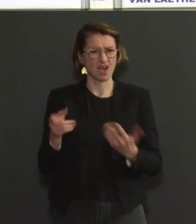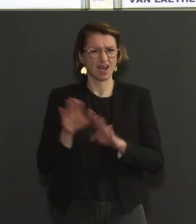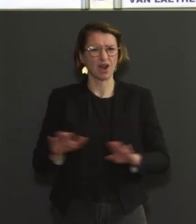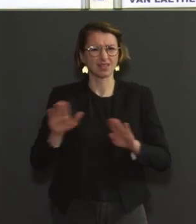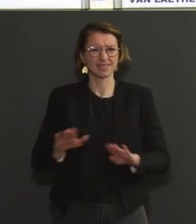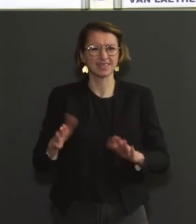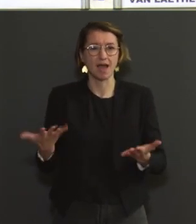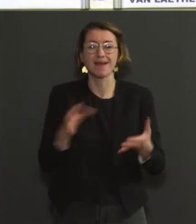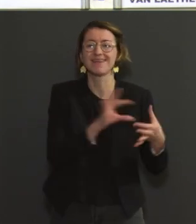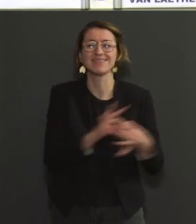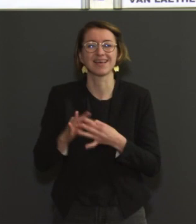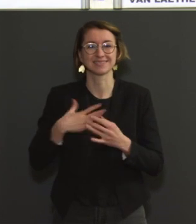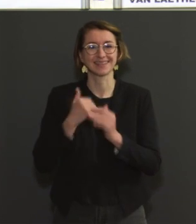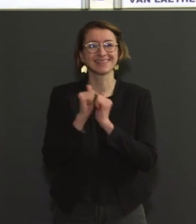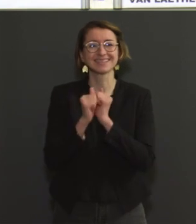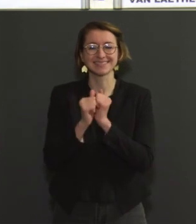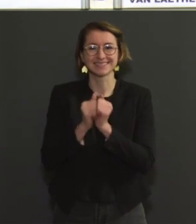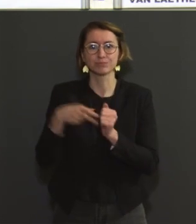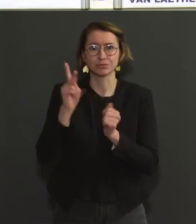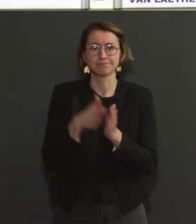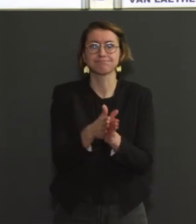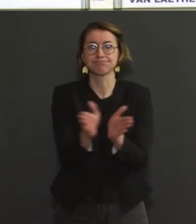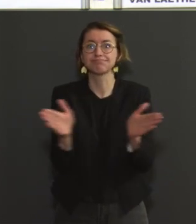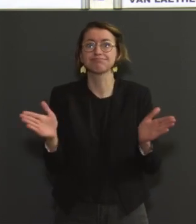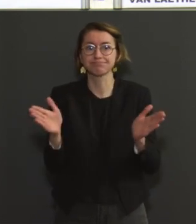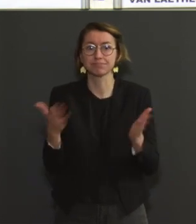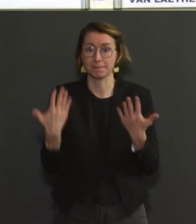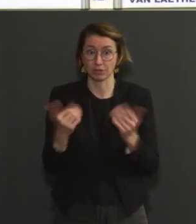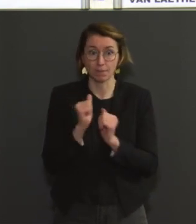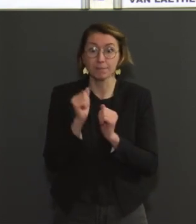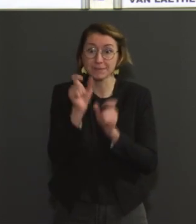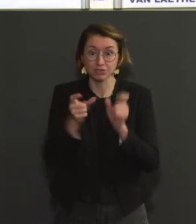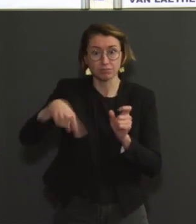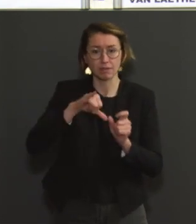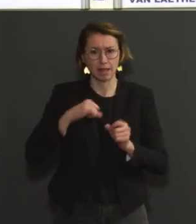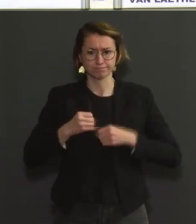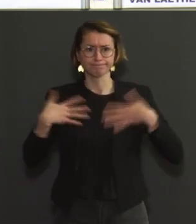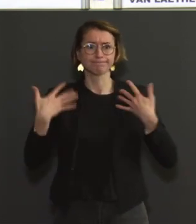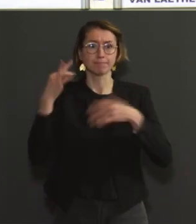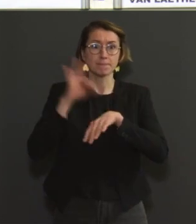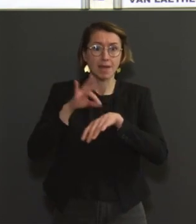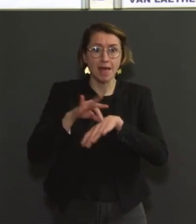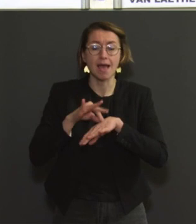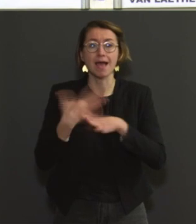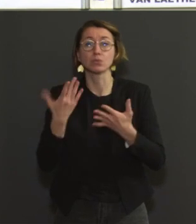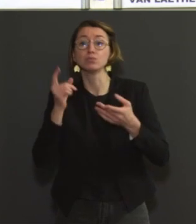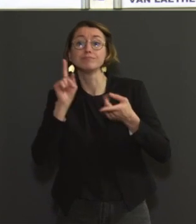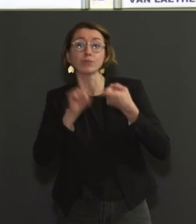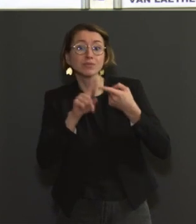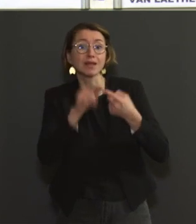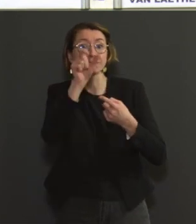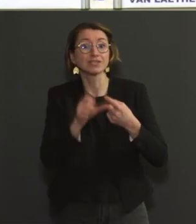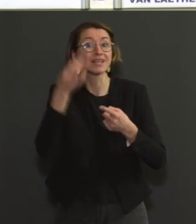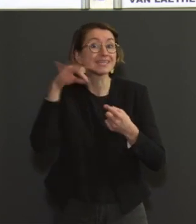qui reprend, comme vous le savez à nouveau, les patients asymptomatiques à haut risque. Cette diminution s